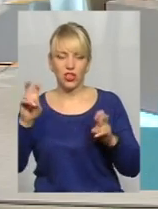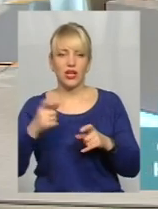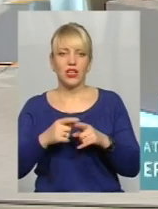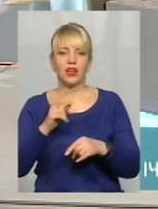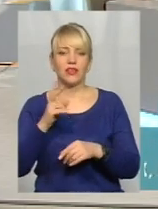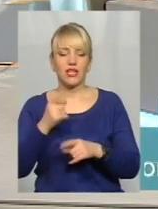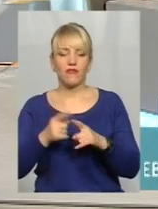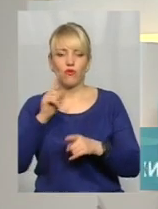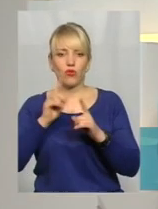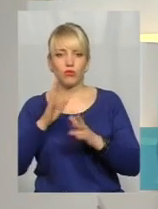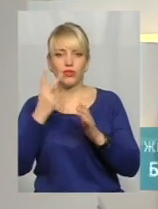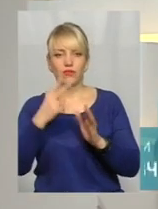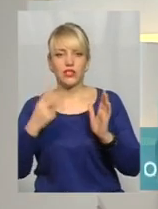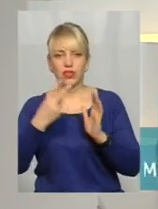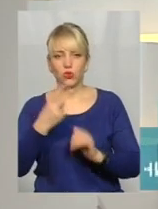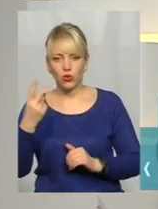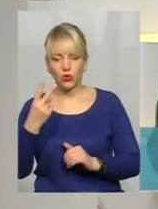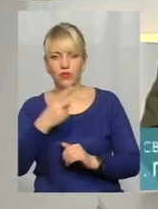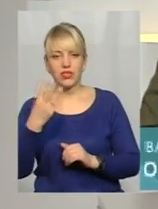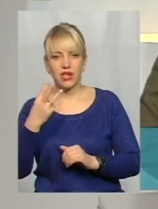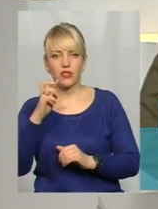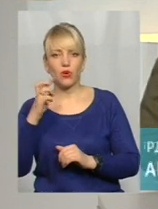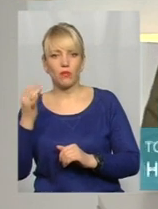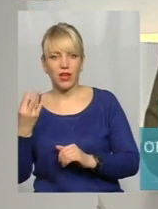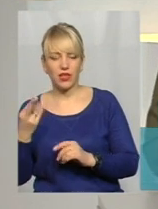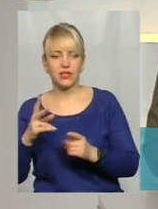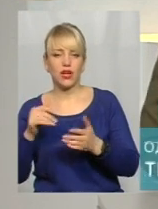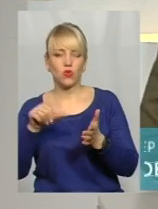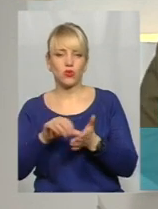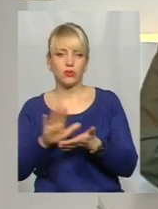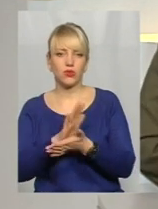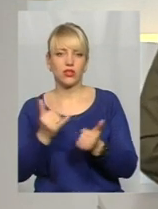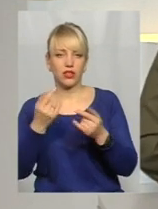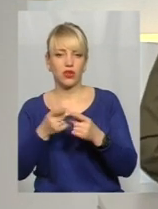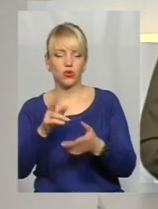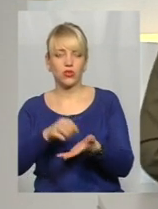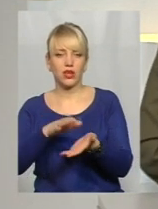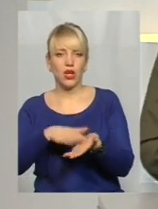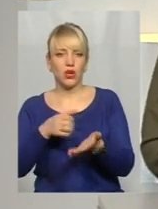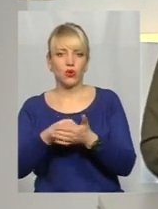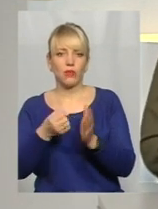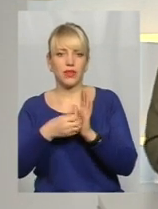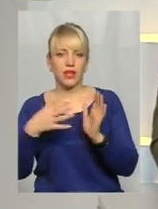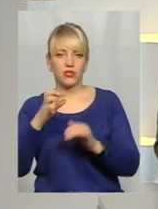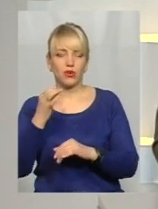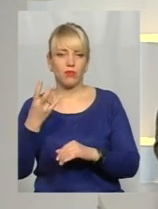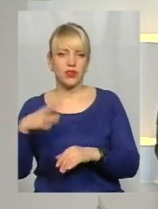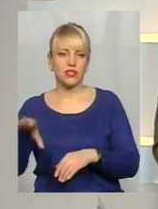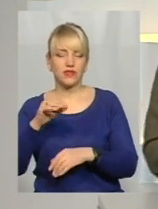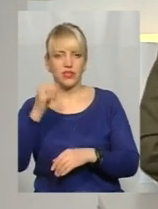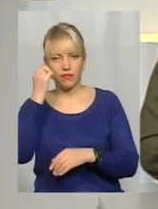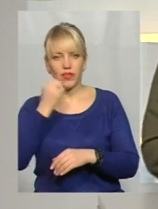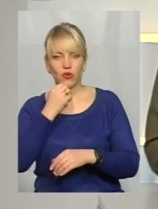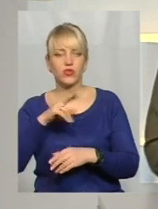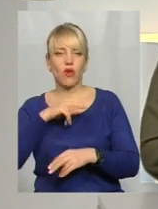відбудеться форум 22-23 березня. Участь у ньому безкоштовна для тих, хто зареєструється до 15 березня. Усім дякую за